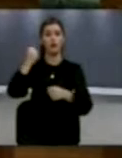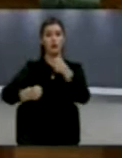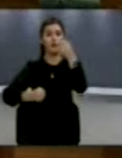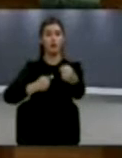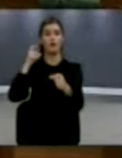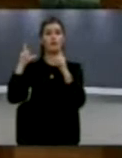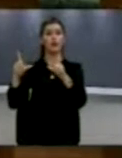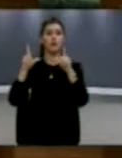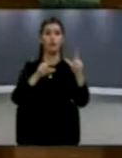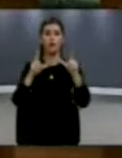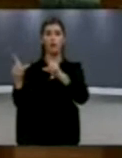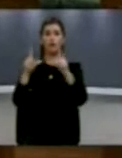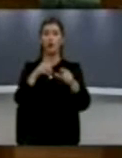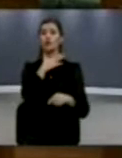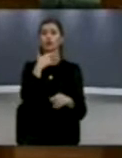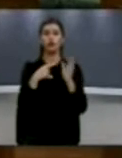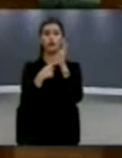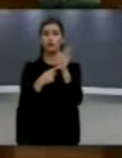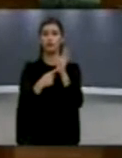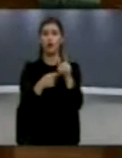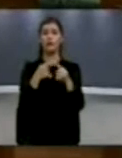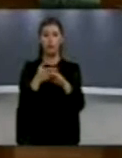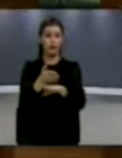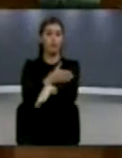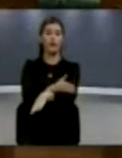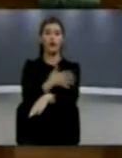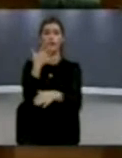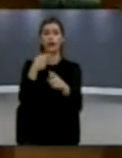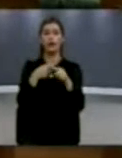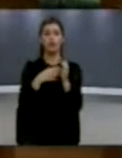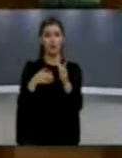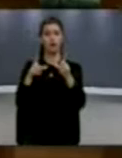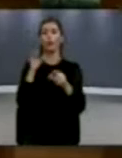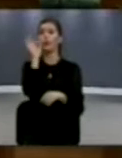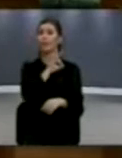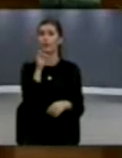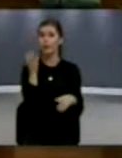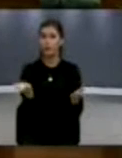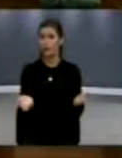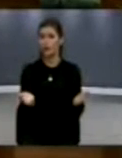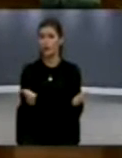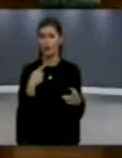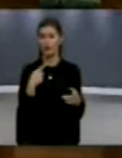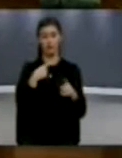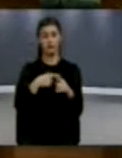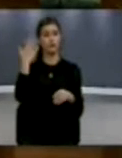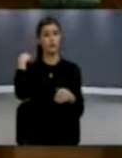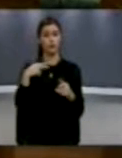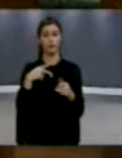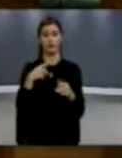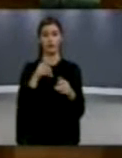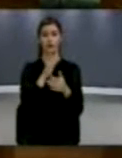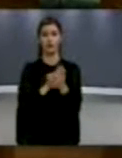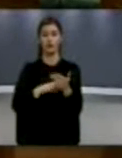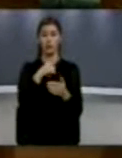si janë të vendostura edhe në këto 5 kilometra që i mori malë i zi rishtas. Në fillim të vitit 2000, doganat e unëmikut janë vendosur